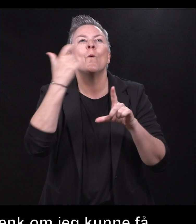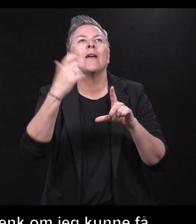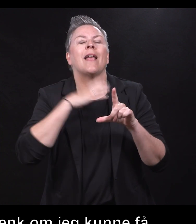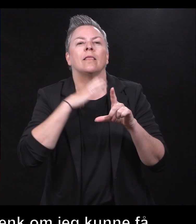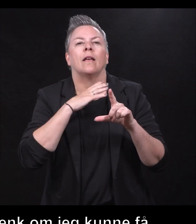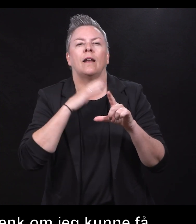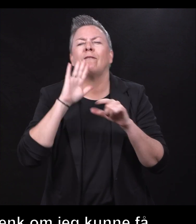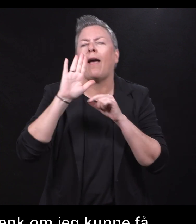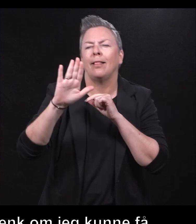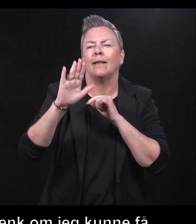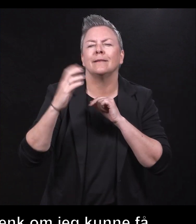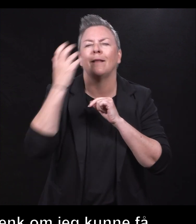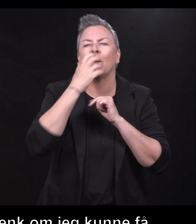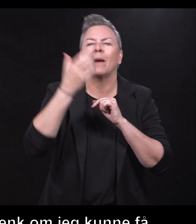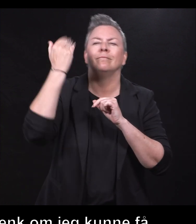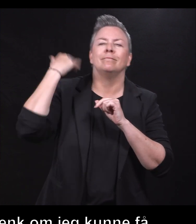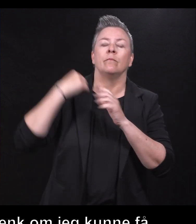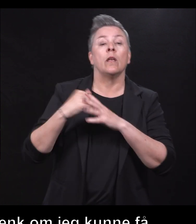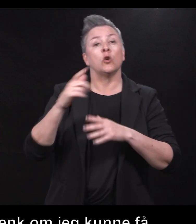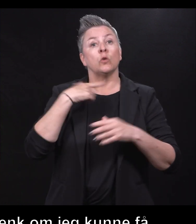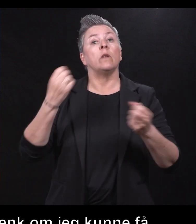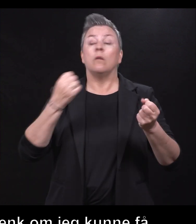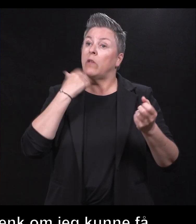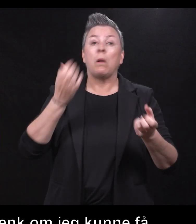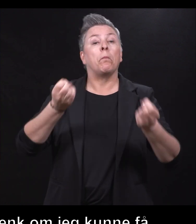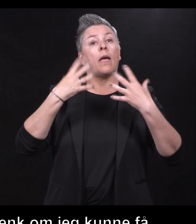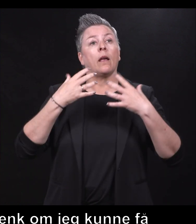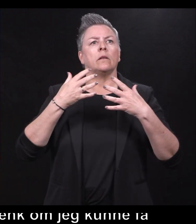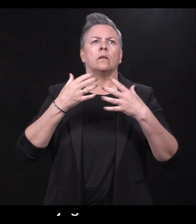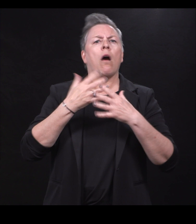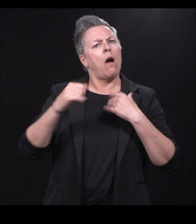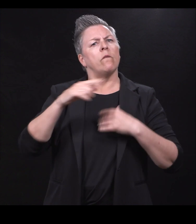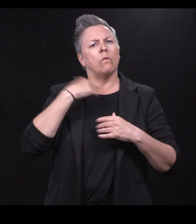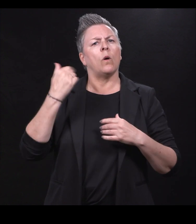den gangen. Så vi preges av vår generasjon, selvsagt.